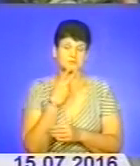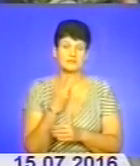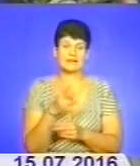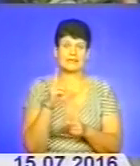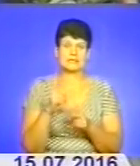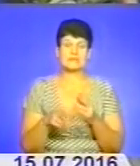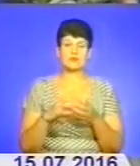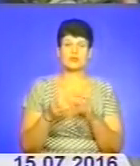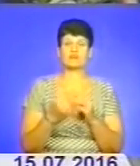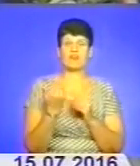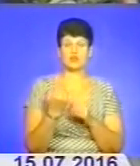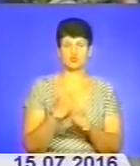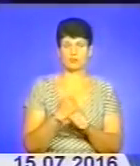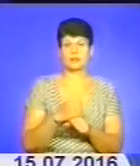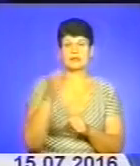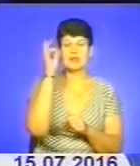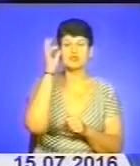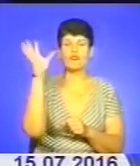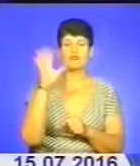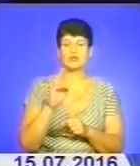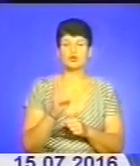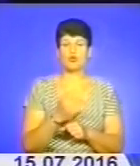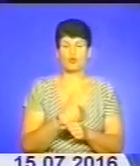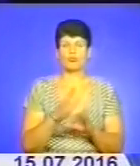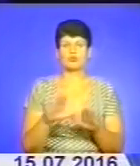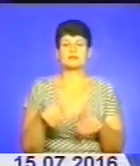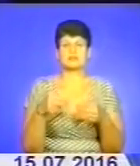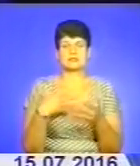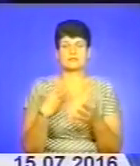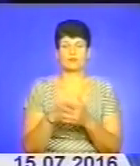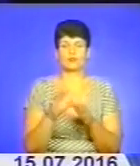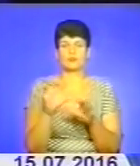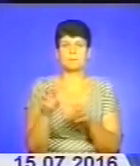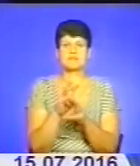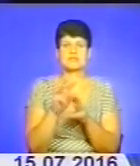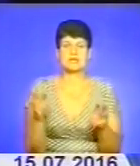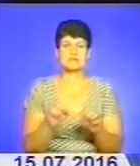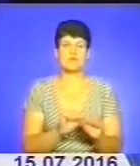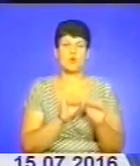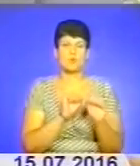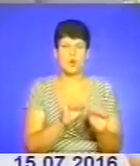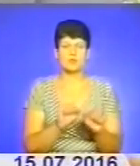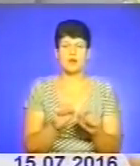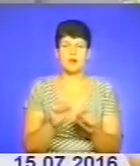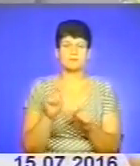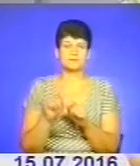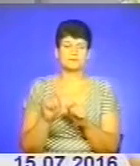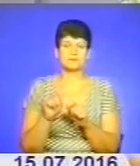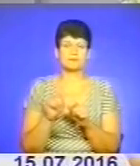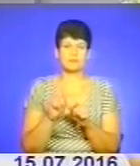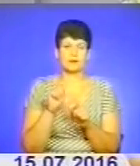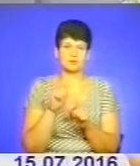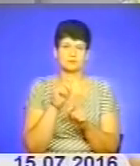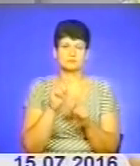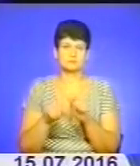результати вашої роботи. І нагадаємо, що всі охочі зможуть надсилати свої фотографії до Міністерства оборони, аби дослідити, як відроджувалася